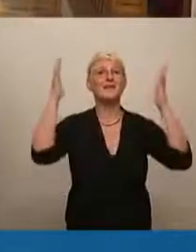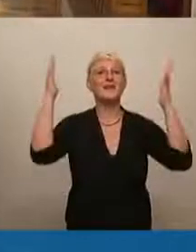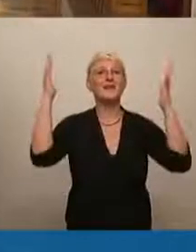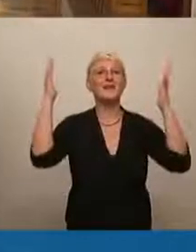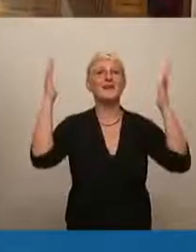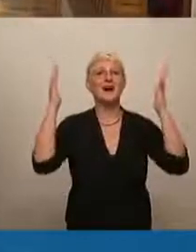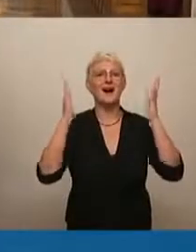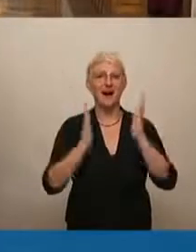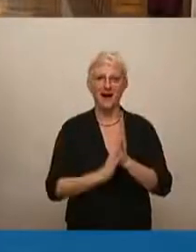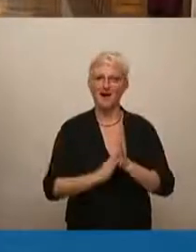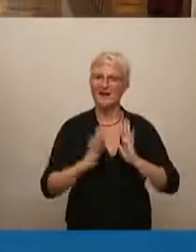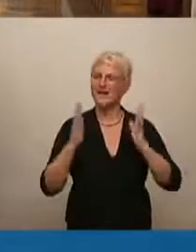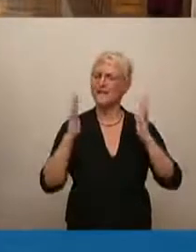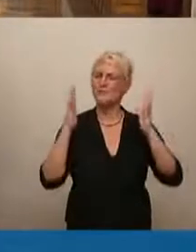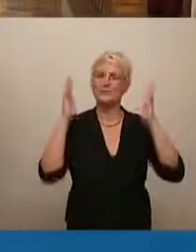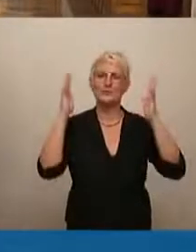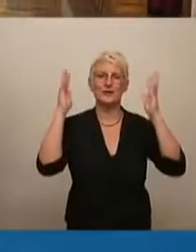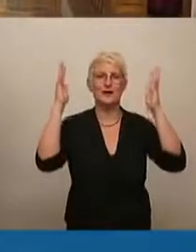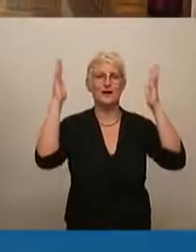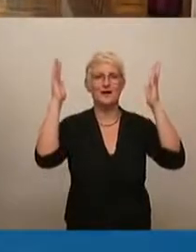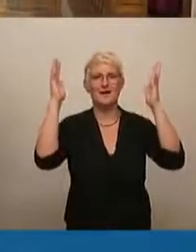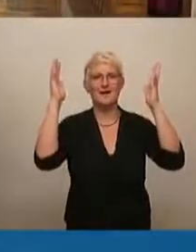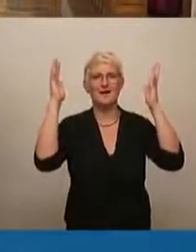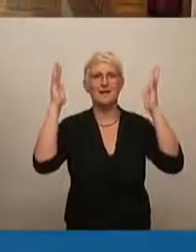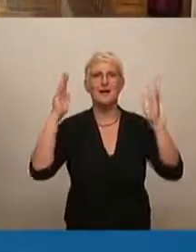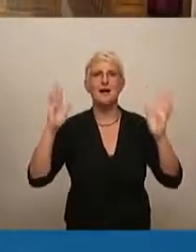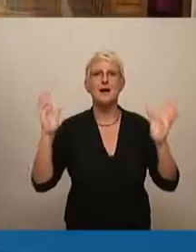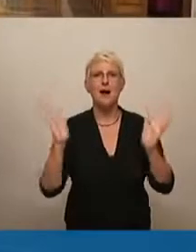Halleluja! Halleluja!